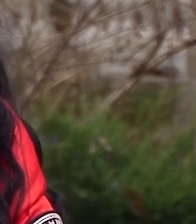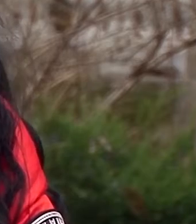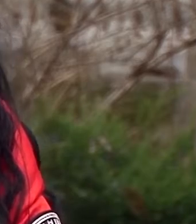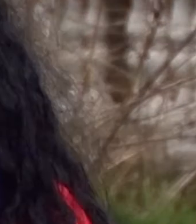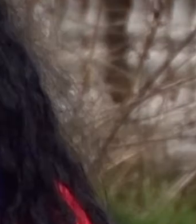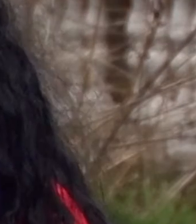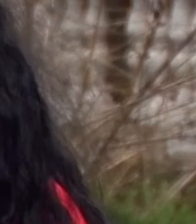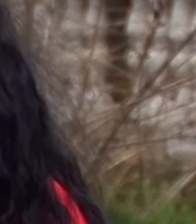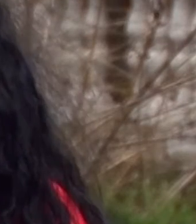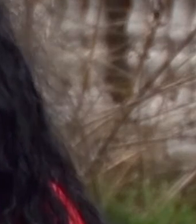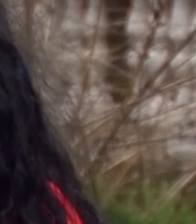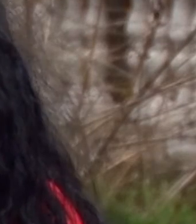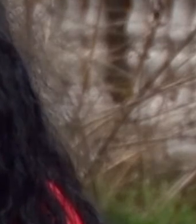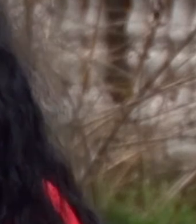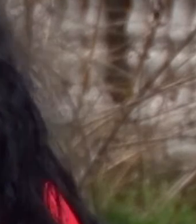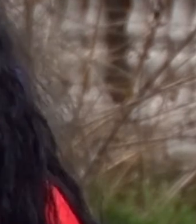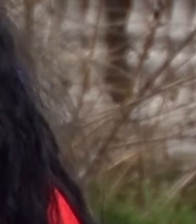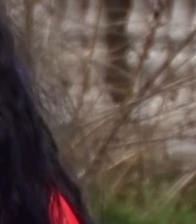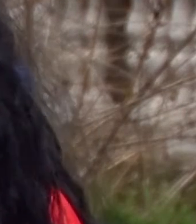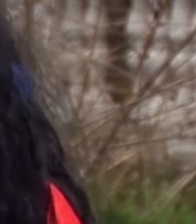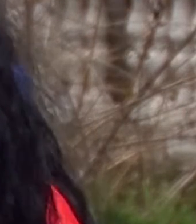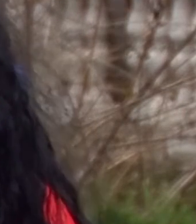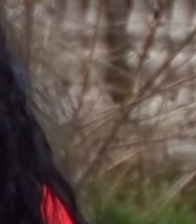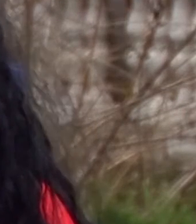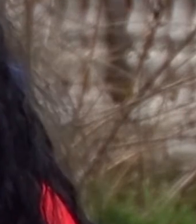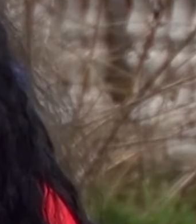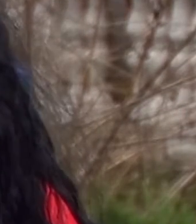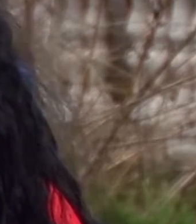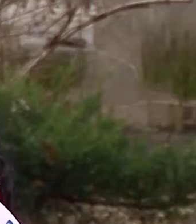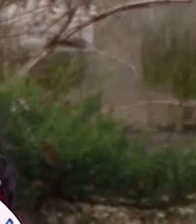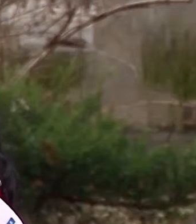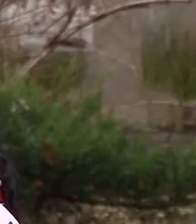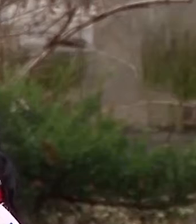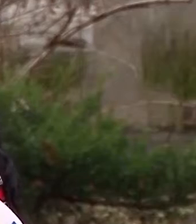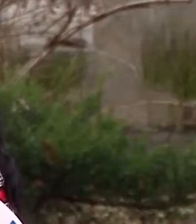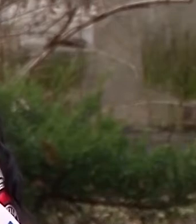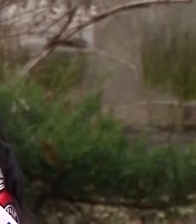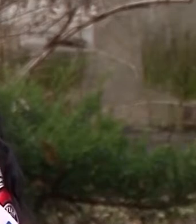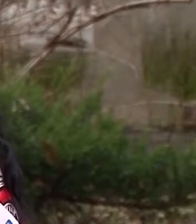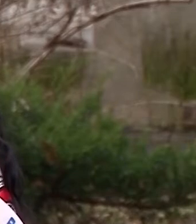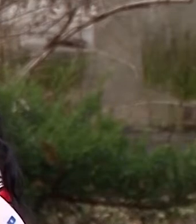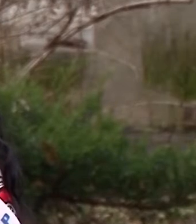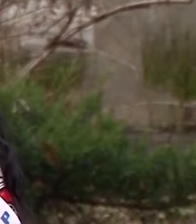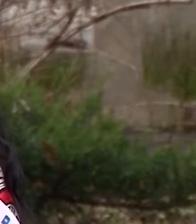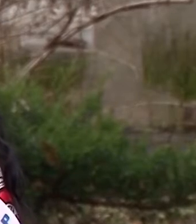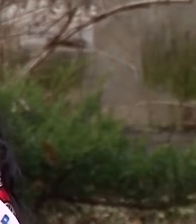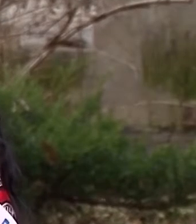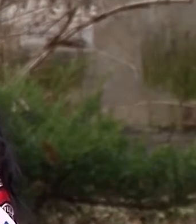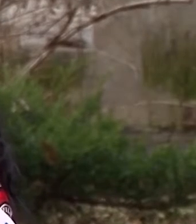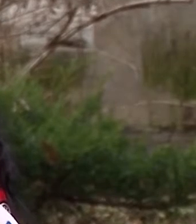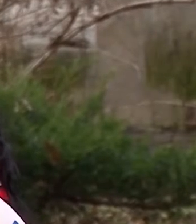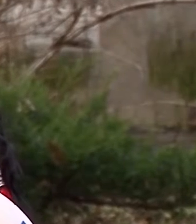нічого не докаже. Напевно, за те, що багато чого знаю про нашу військову частину. Наприклад, про